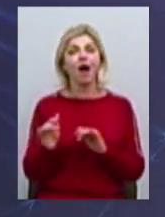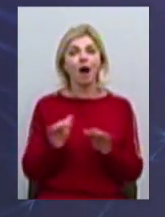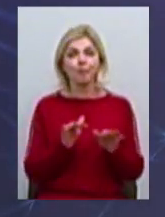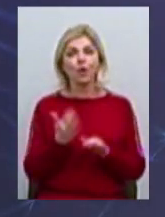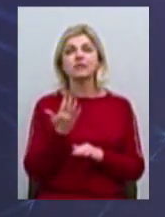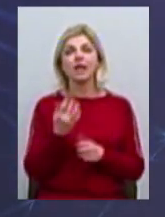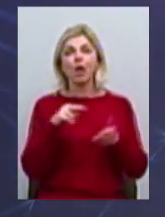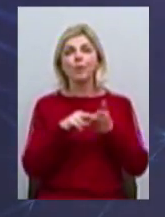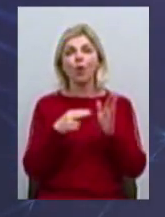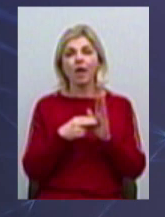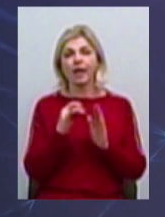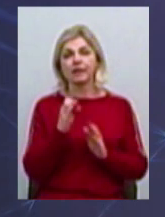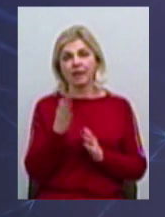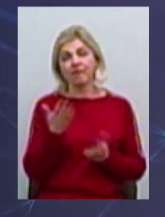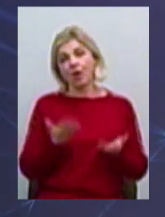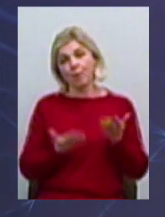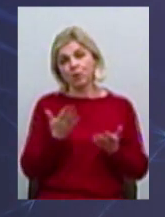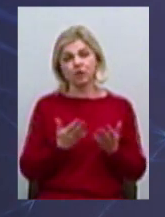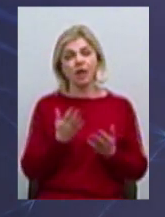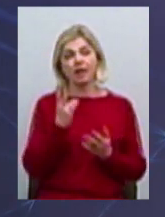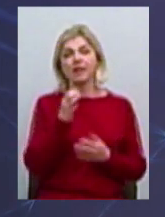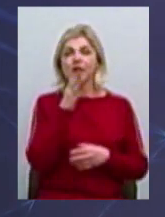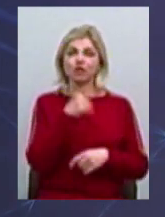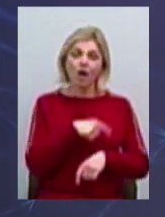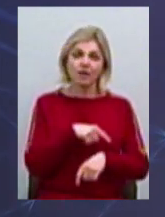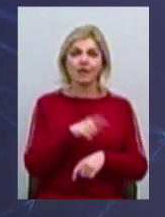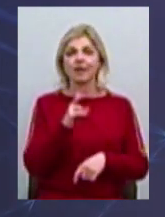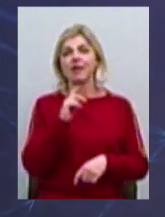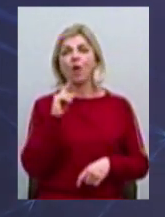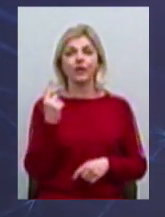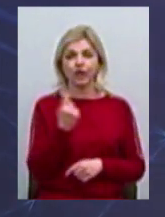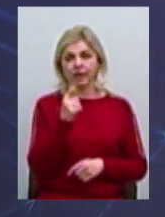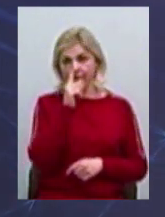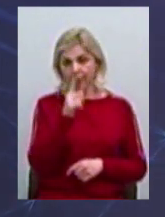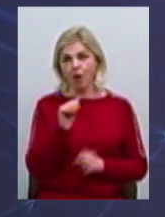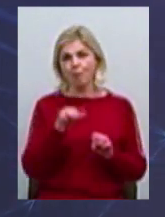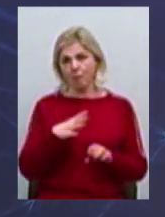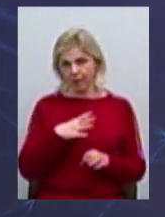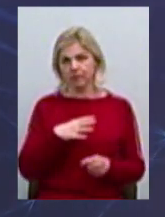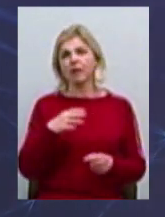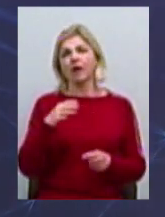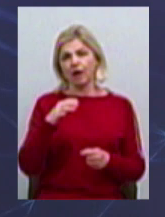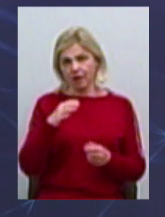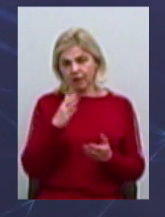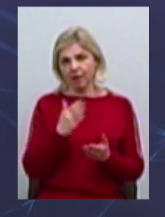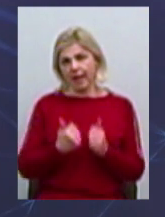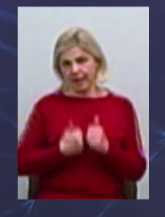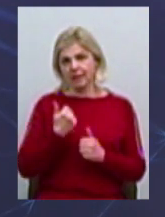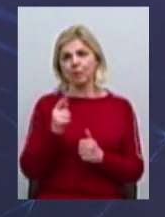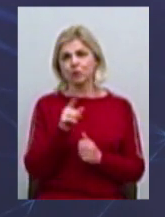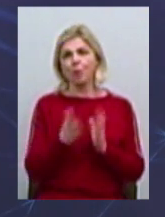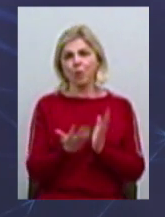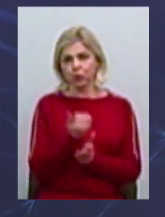проєктів, ну, можливо, один із часу на рік, на місяць, можуть бути гідними того, щоб отримати таку підтримку і,